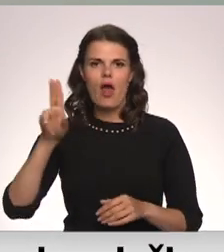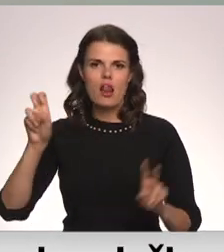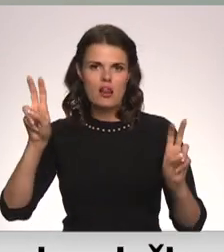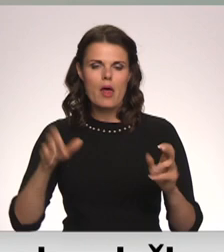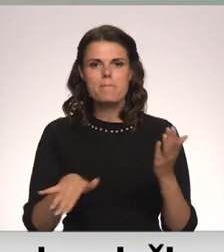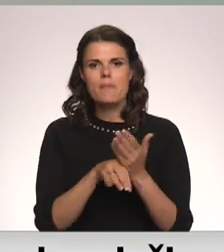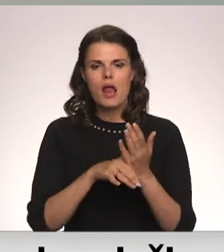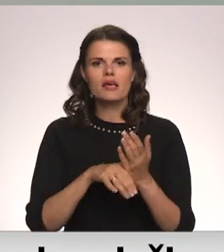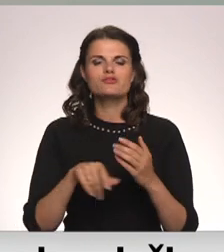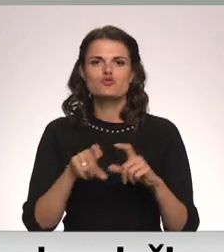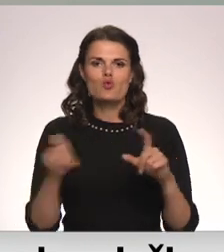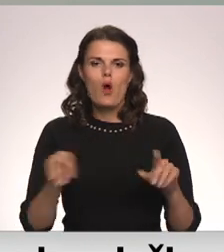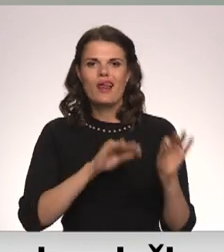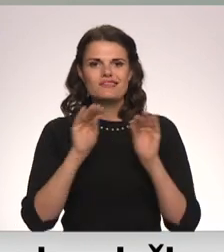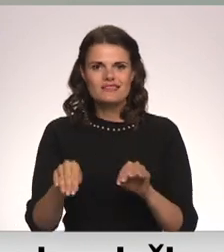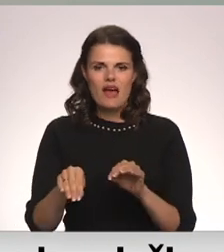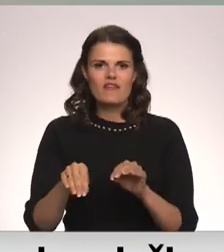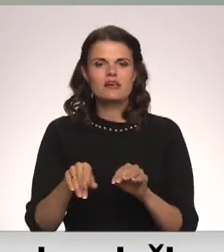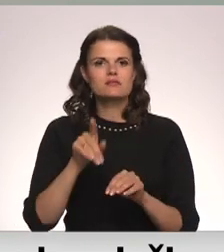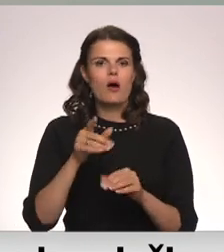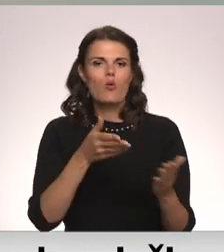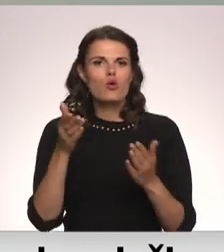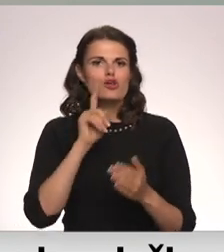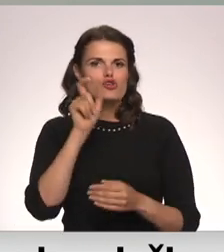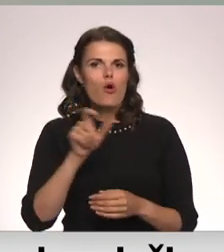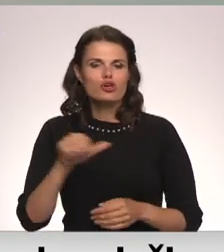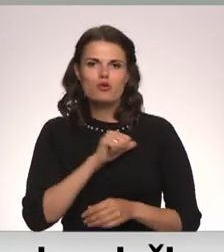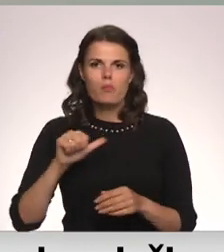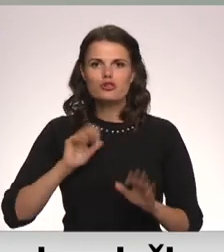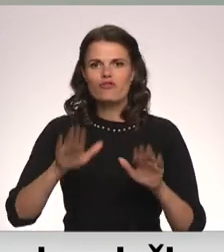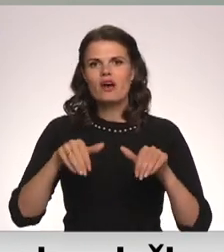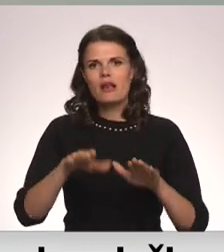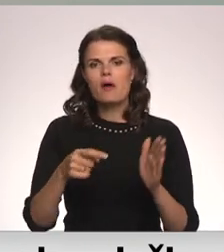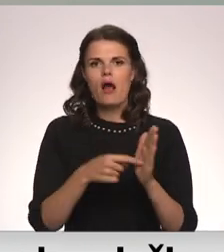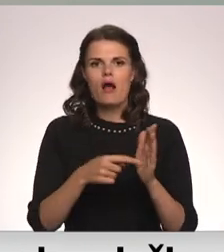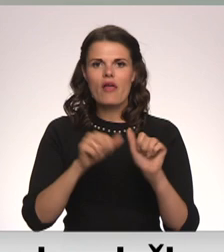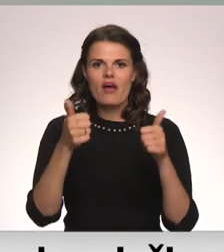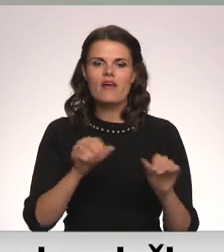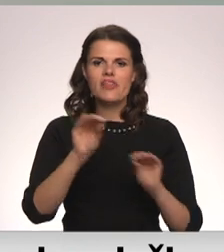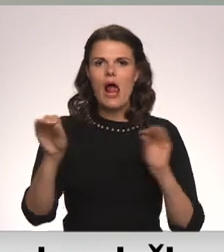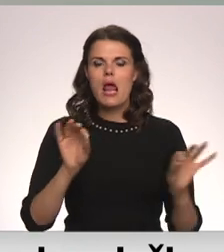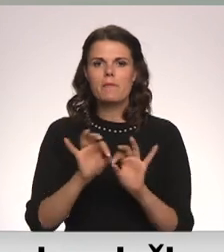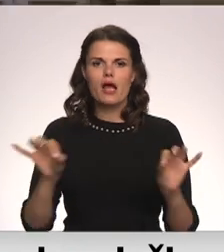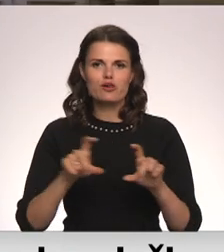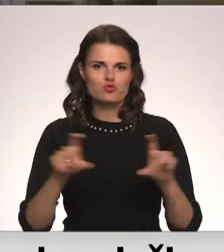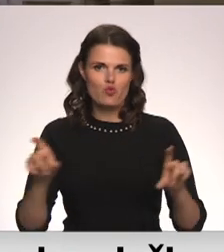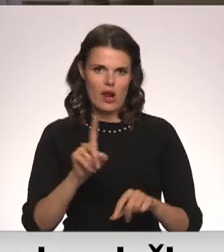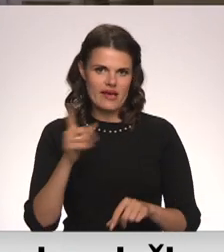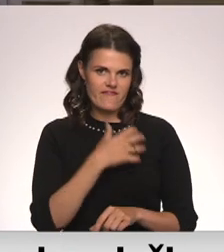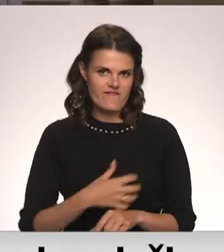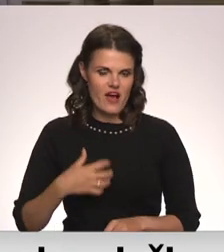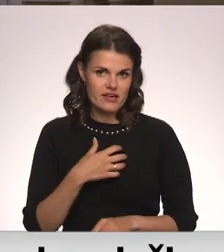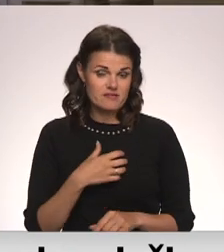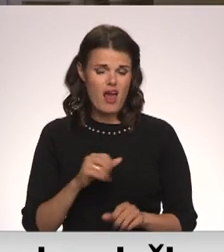iemies līdzlības budžetēšanu, kad jaunieši paši lēma kādu veidu labiekārtojumu skolā ir vajadzīgi. Lai arī